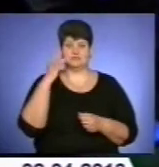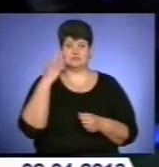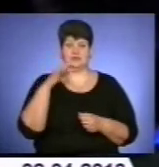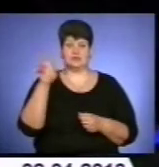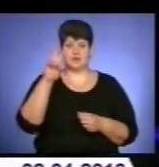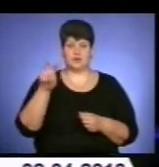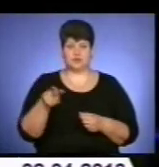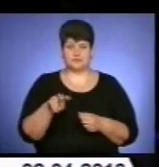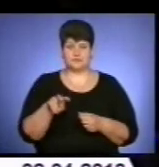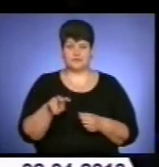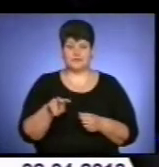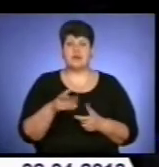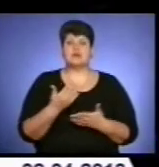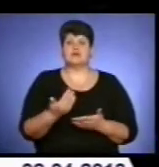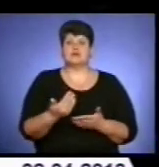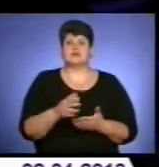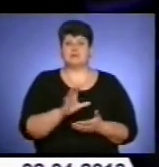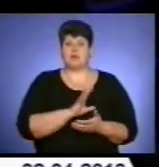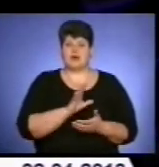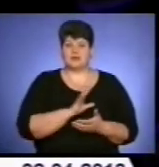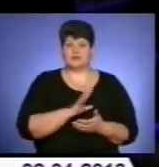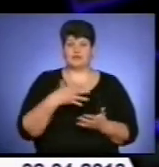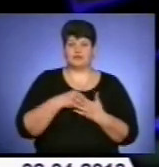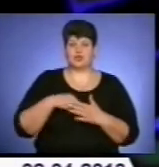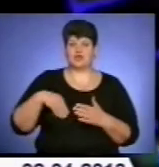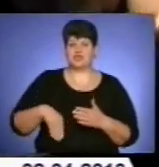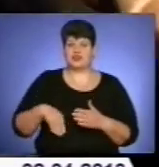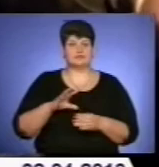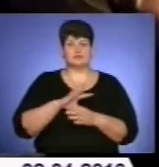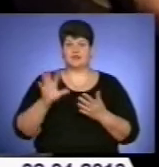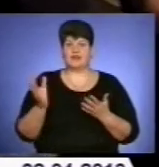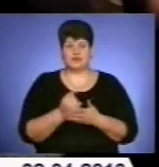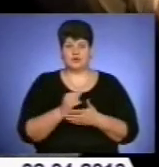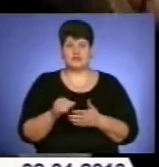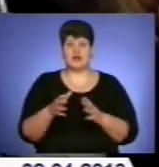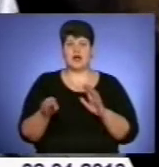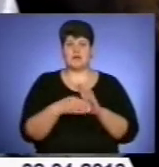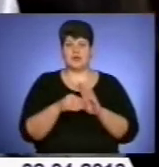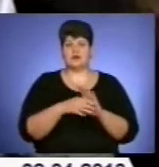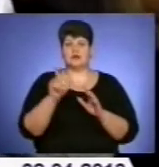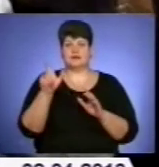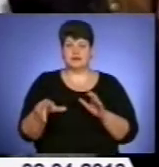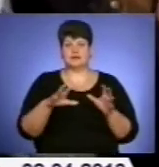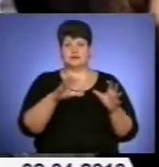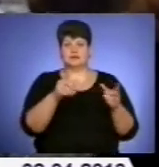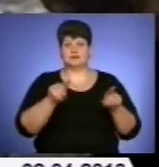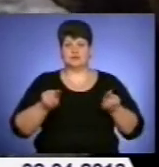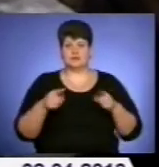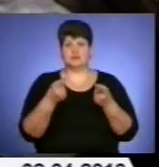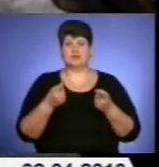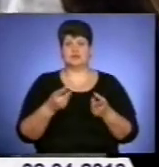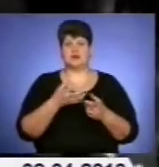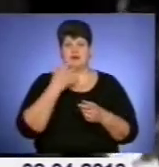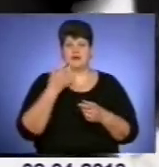Та збагатити власну кишеню державному службовцю так і не вдалося. Хабарника затримали на гарячому під час передачі йому двох